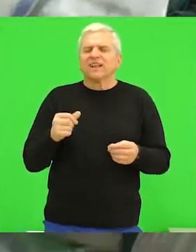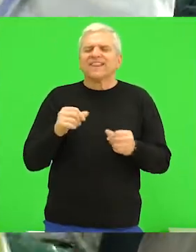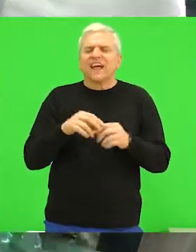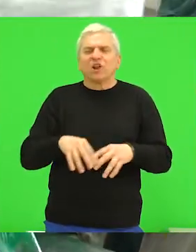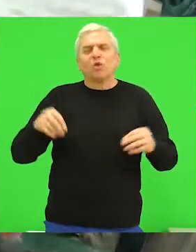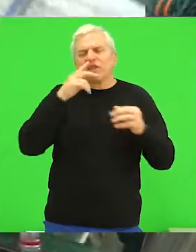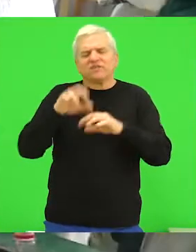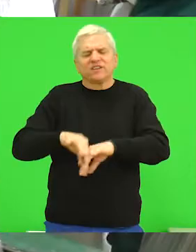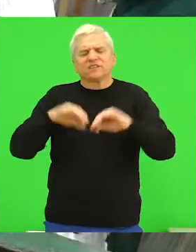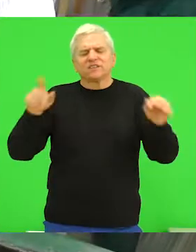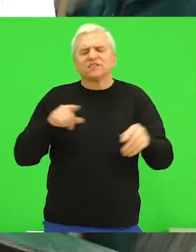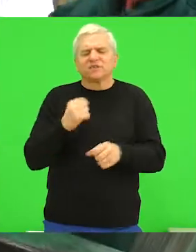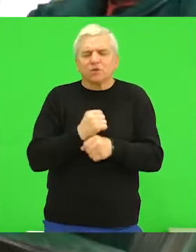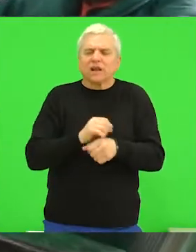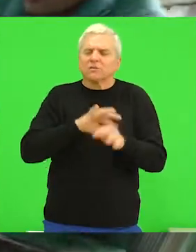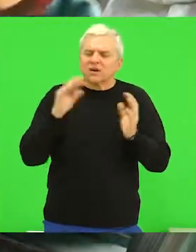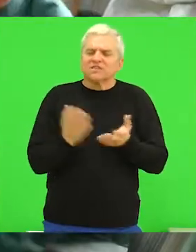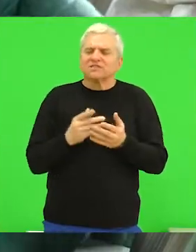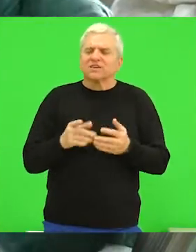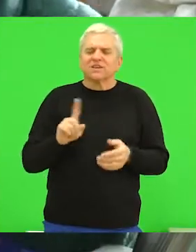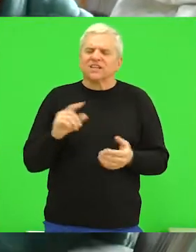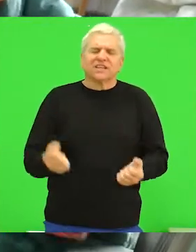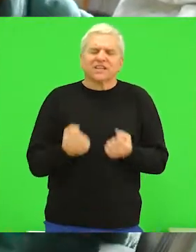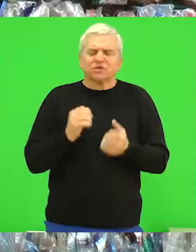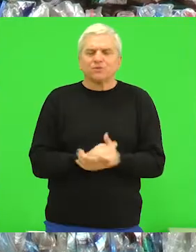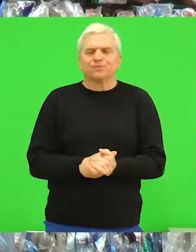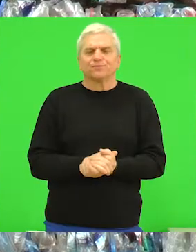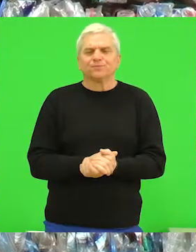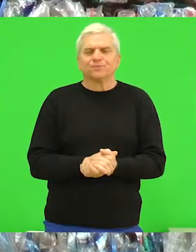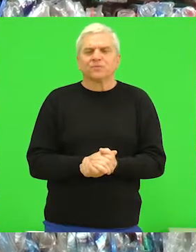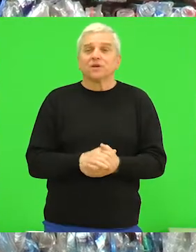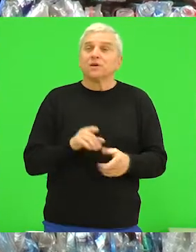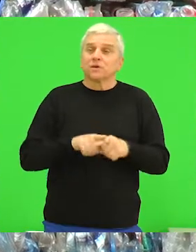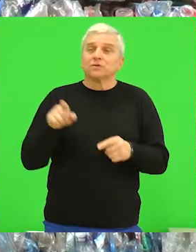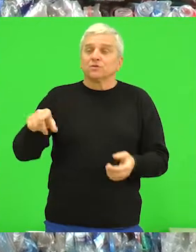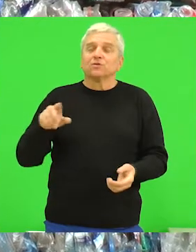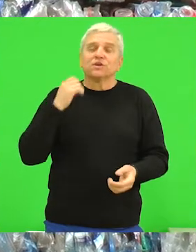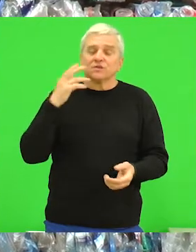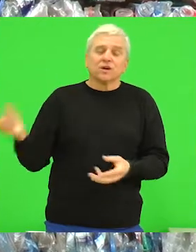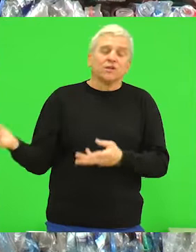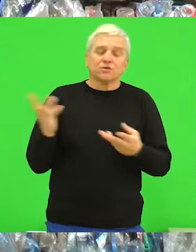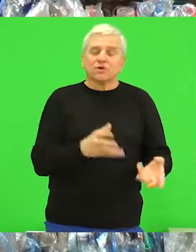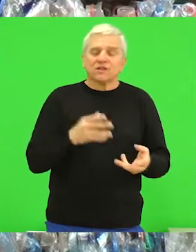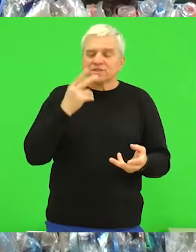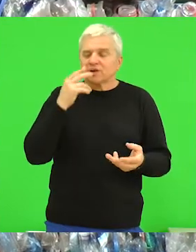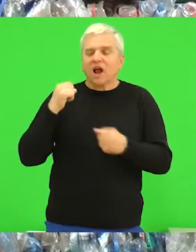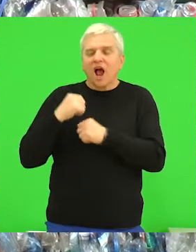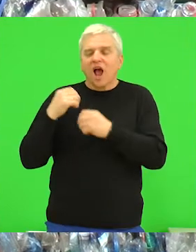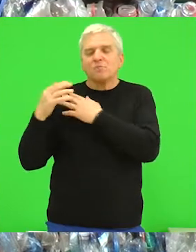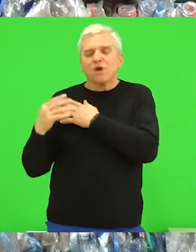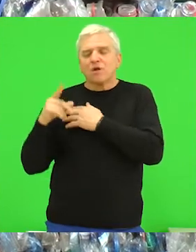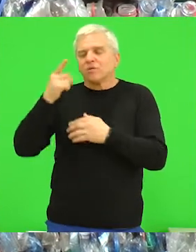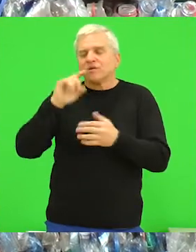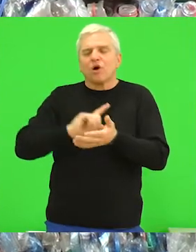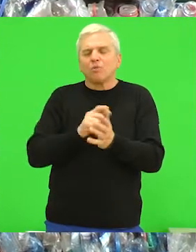nelone, sve to radimo, ali nije teško. I tovarimo kad donesete u kamion,